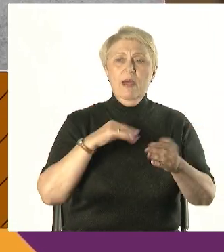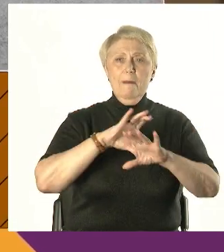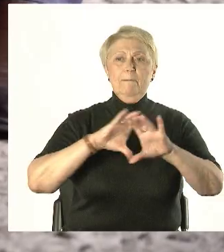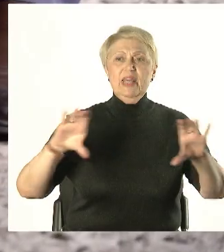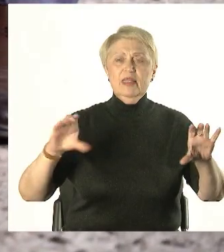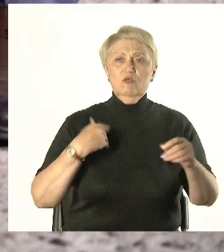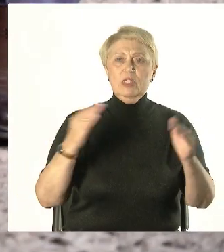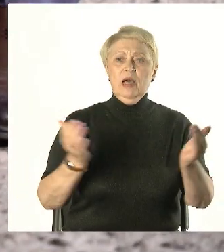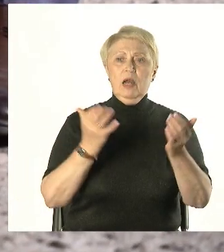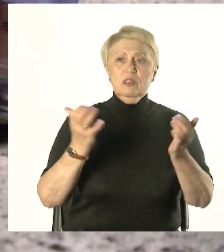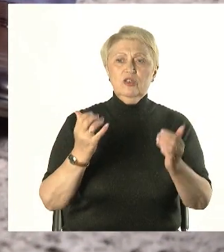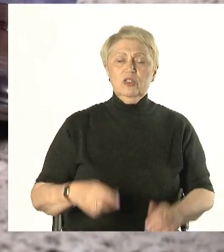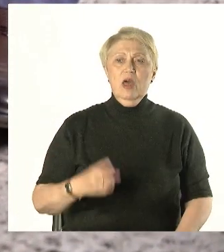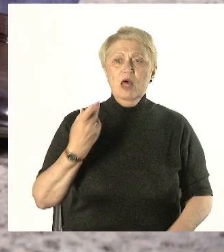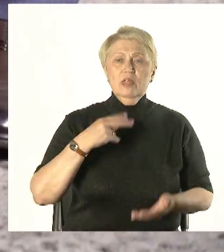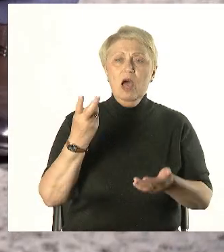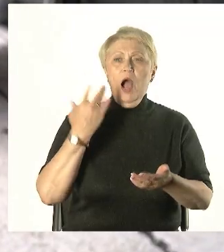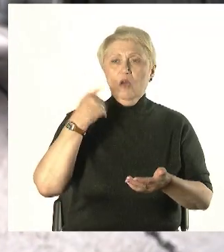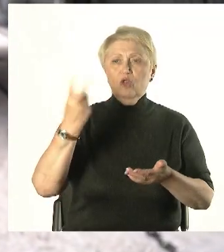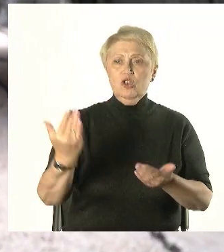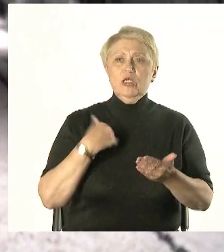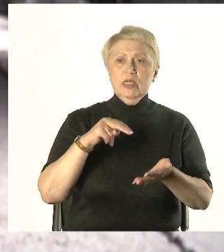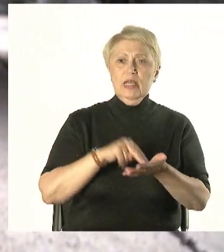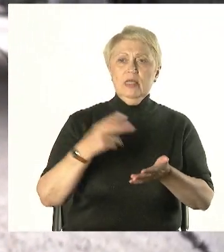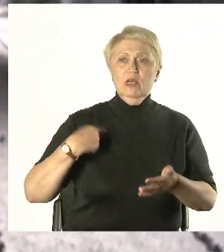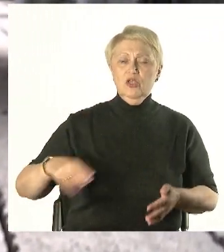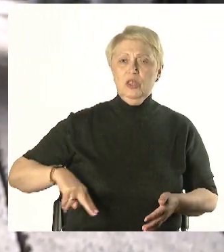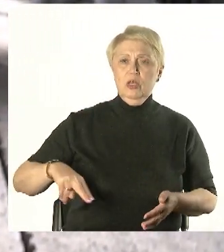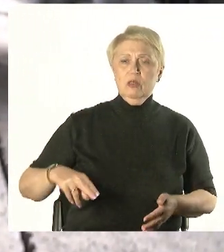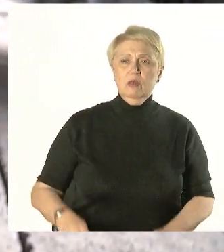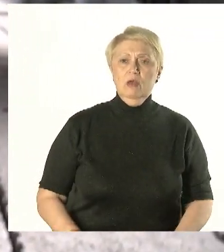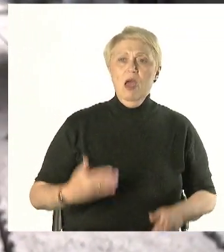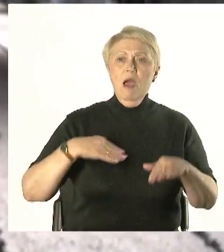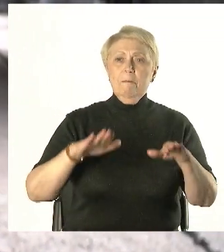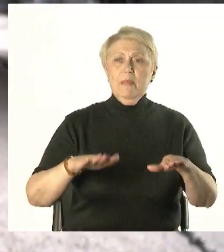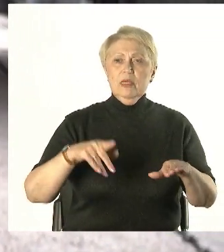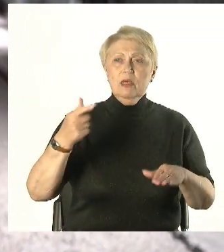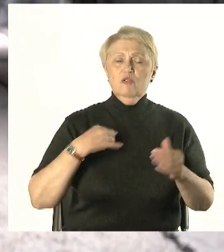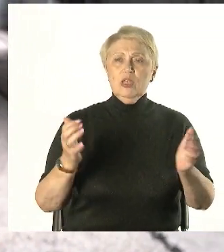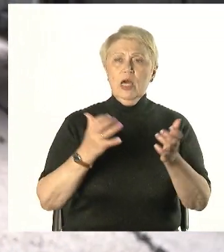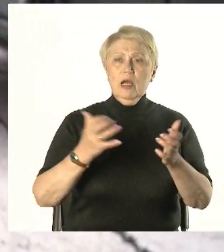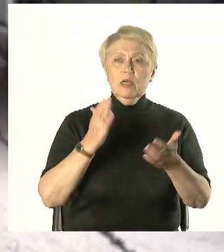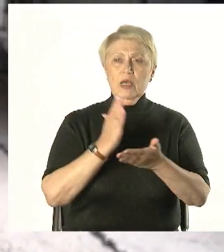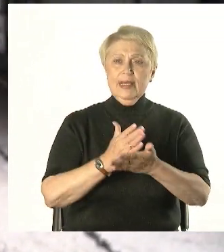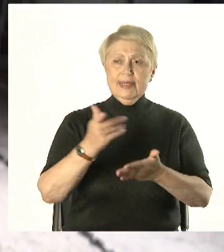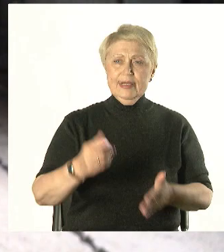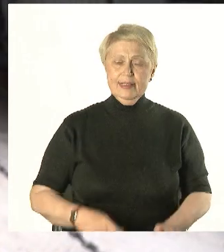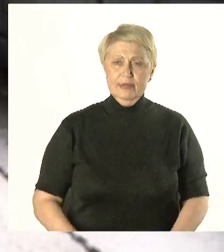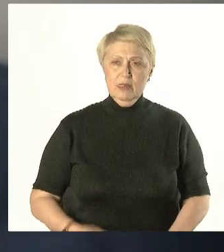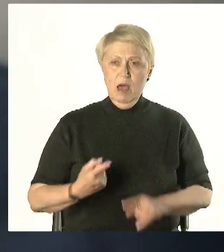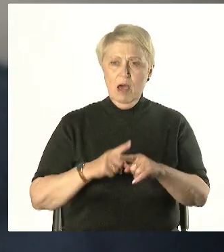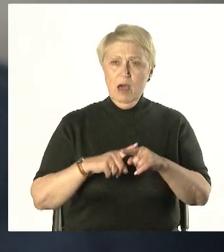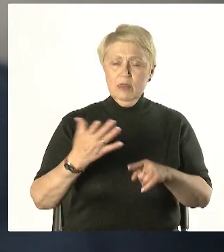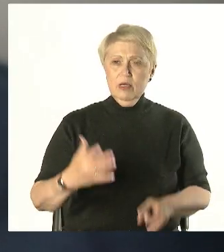хранилища, на которых сейчас стоит директор. В месте хранения радиоактивных отходов, конкретно в зоне контролируемого доступа, значение